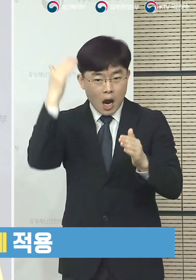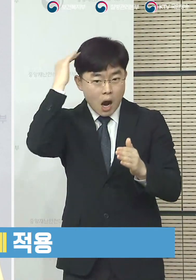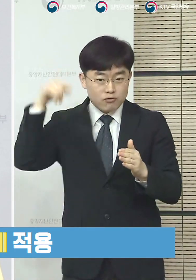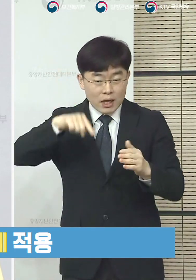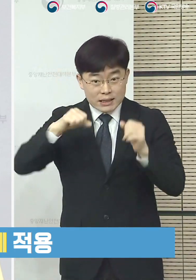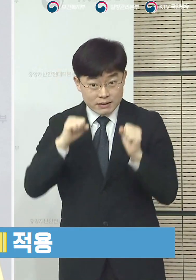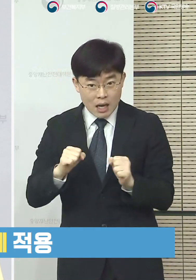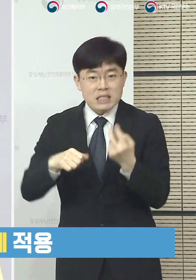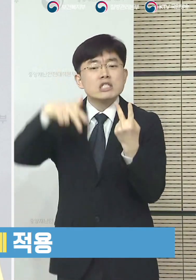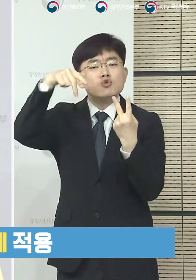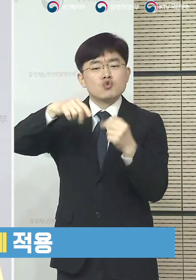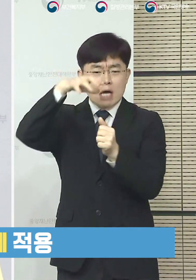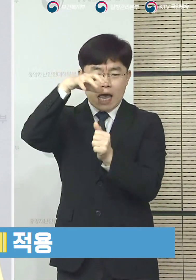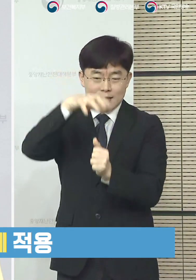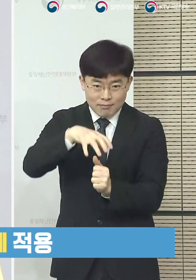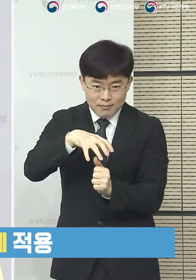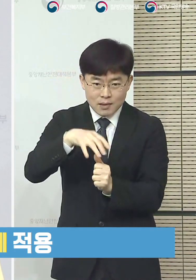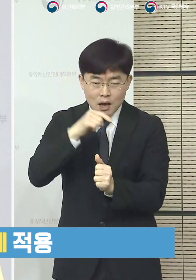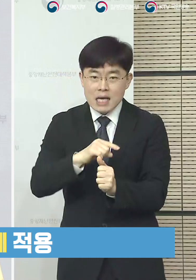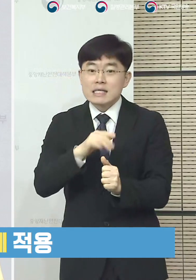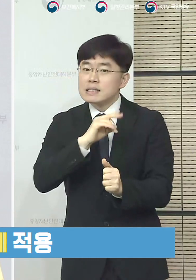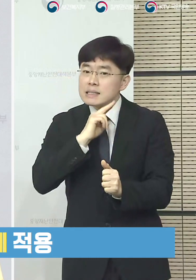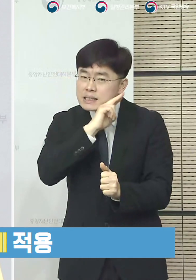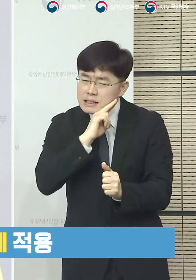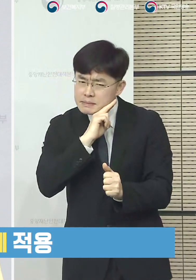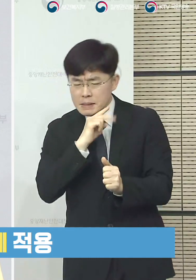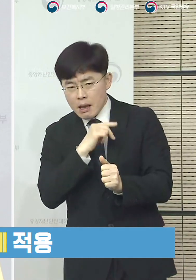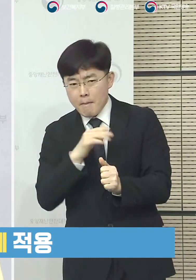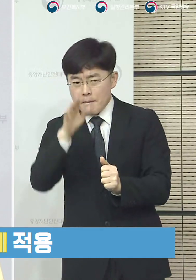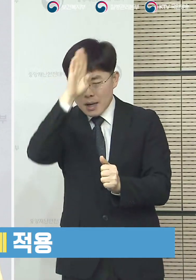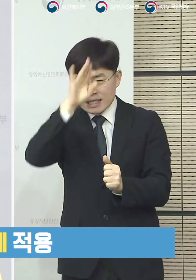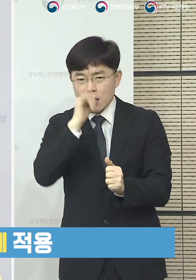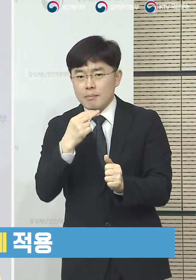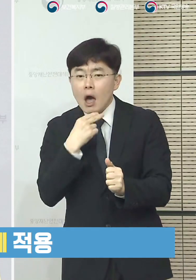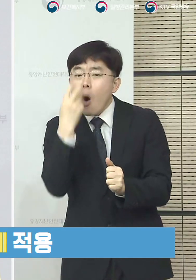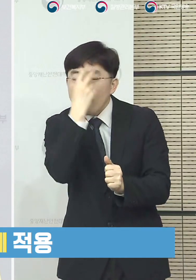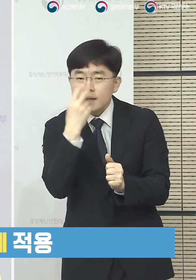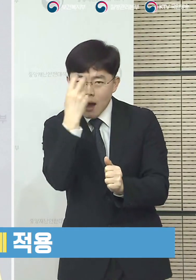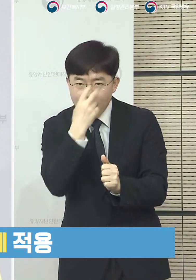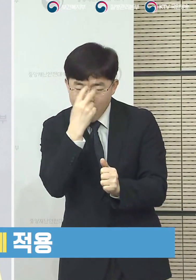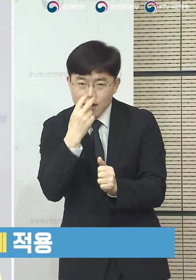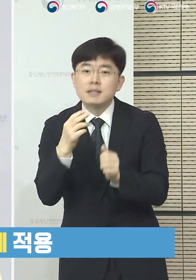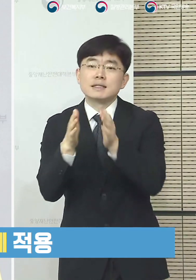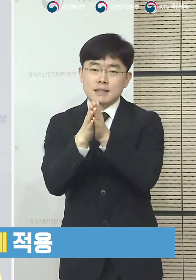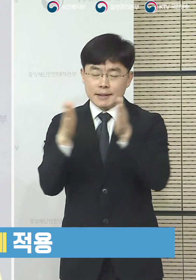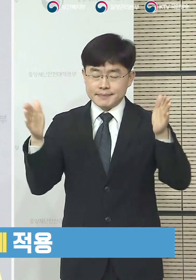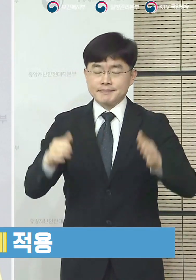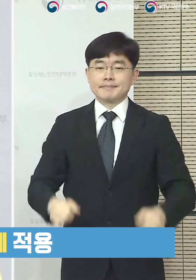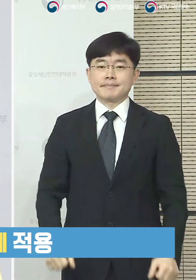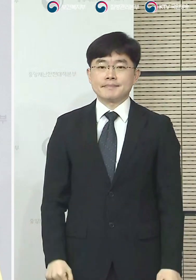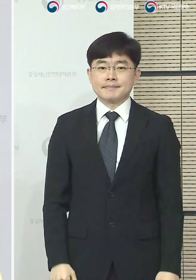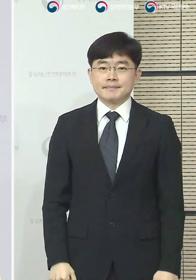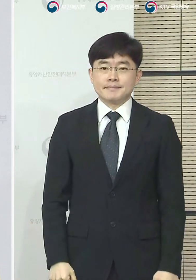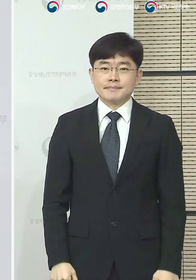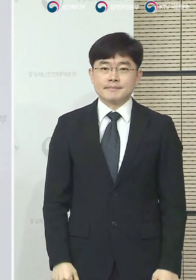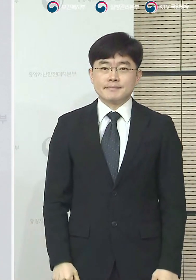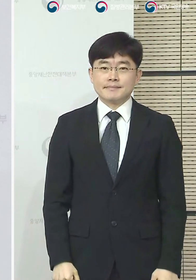유증상 여부를 확인하도록 하는 등 보다 적극적인 감시체계를 적용할 계획입니다.